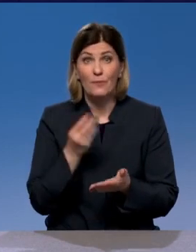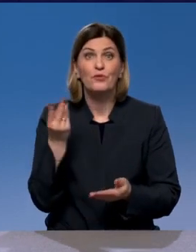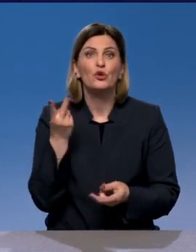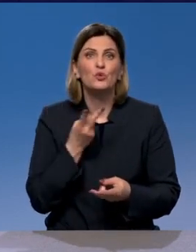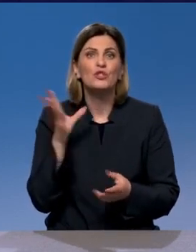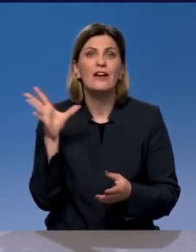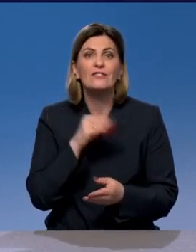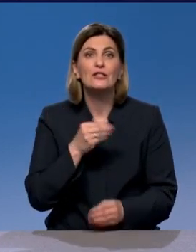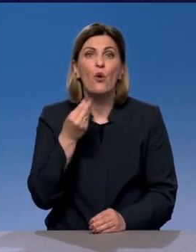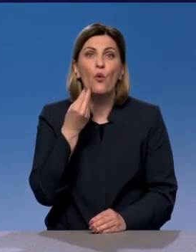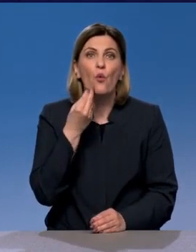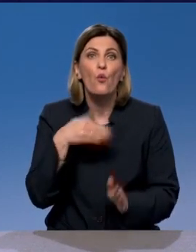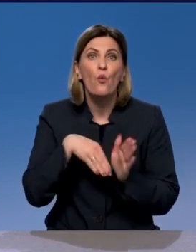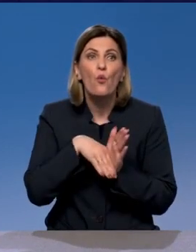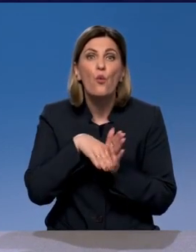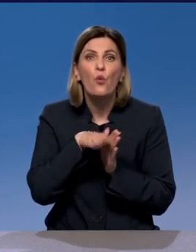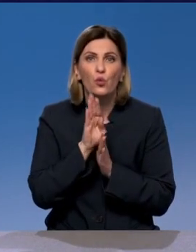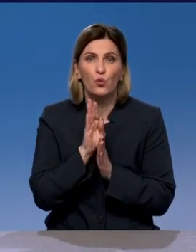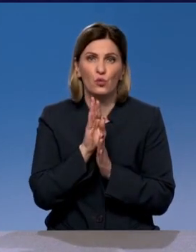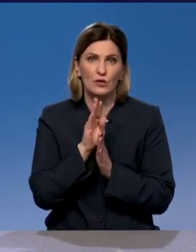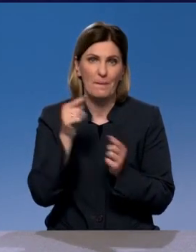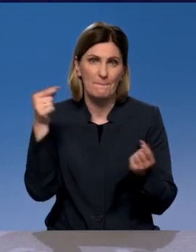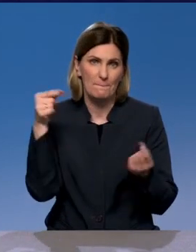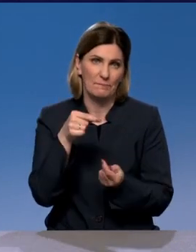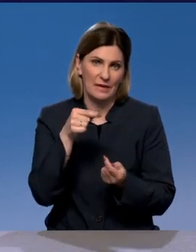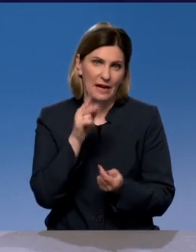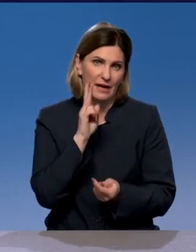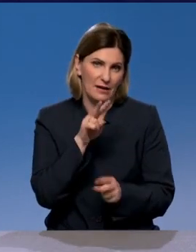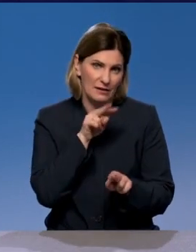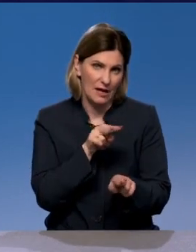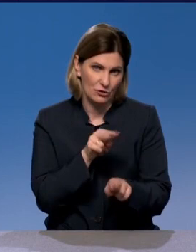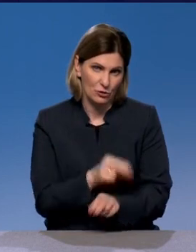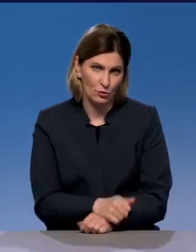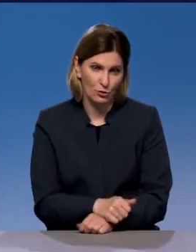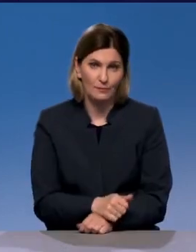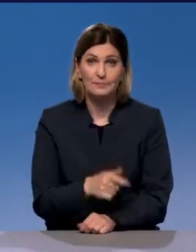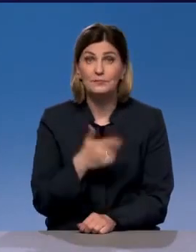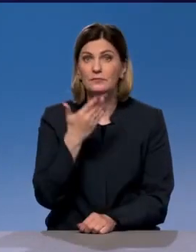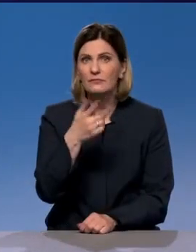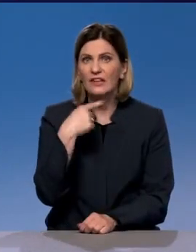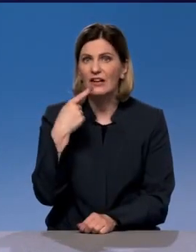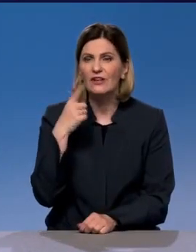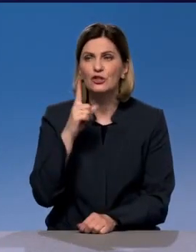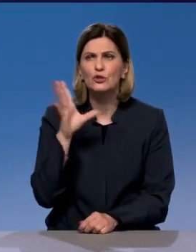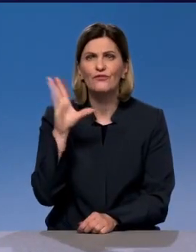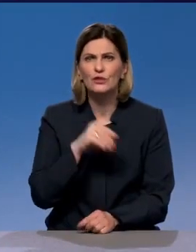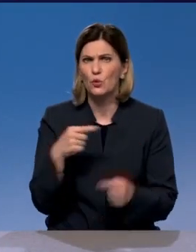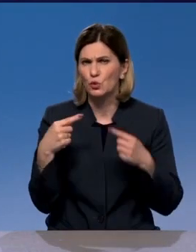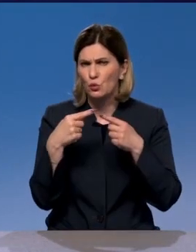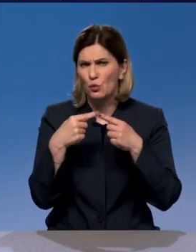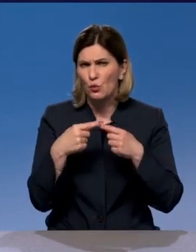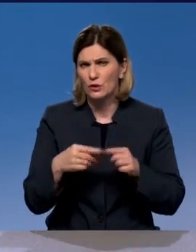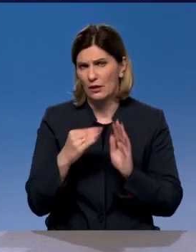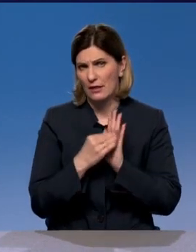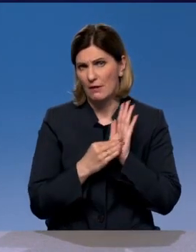подход к надзору. Тогда взвижки будут. Но вот если вы говорите, что все четко прописано, почему тогда не